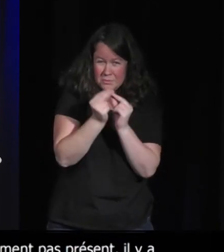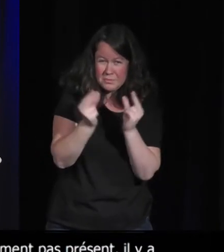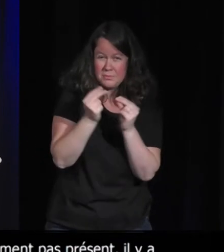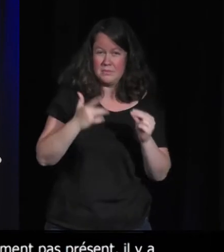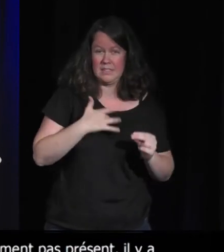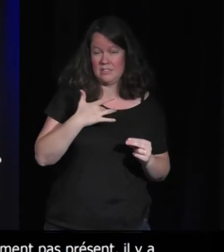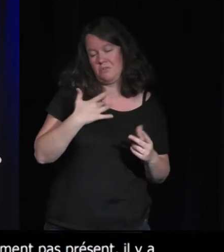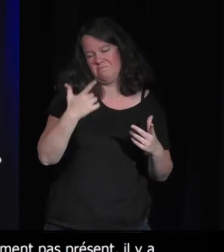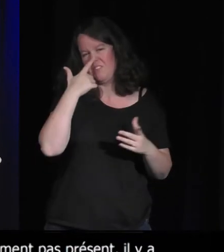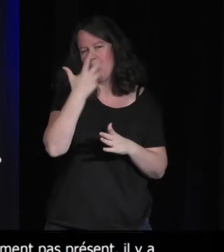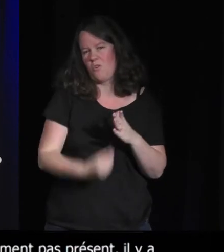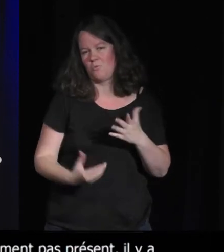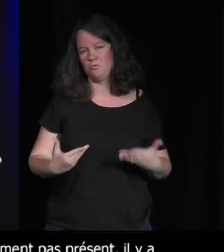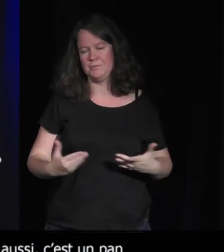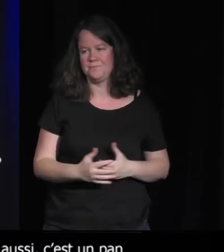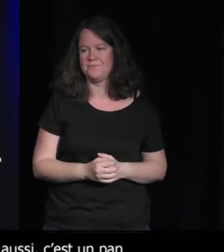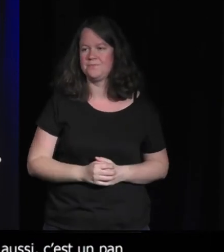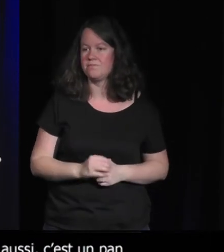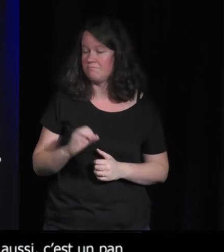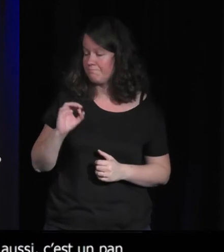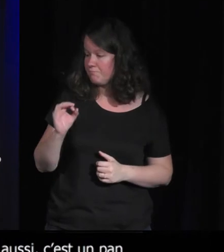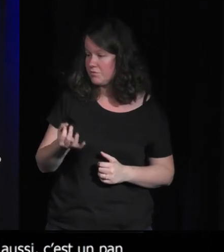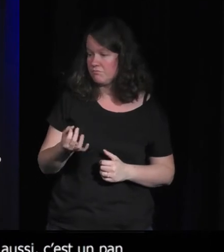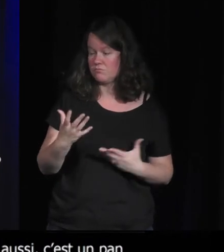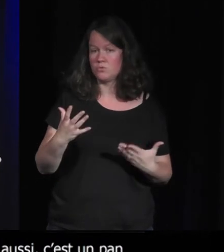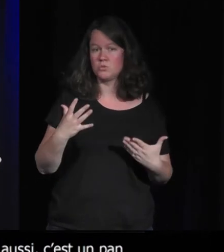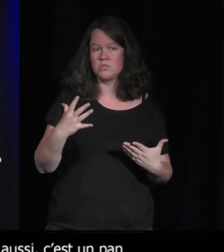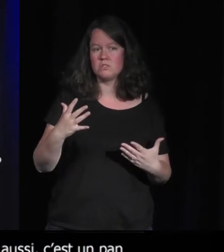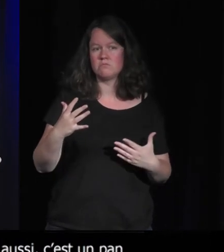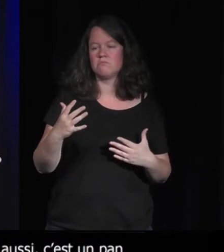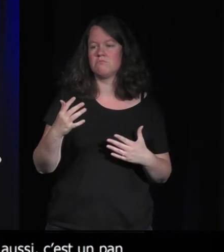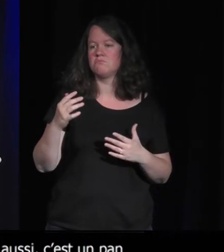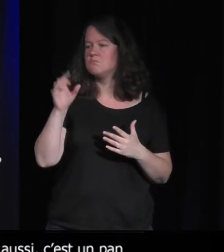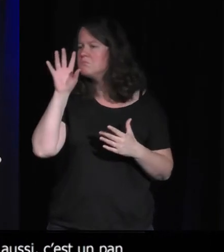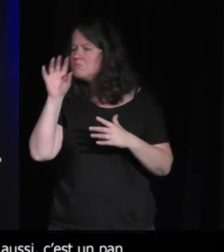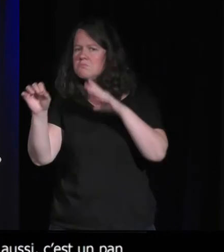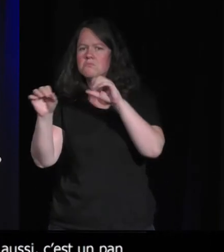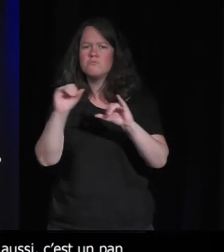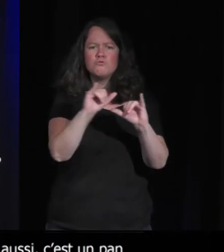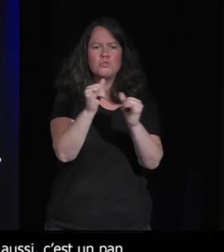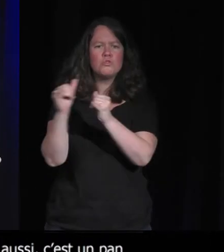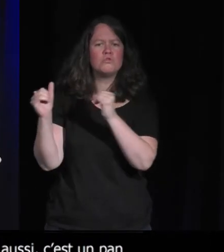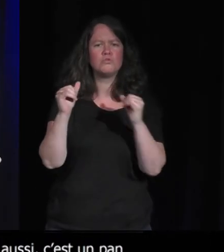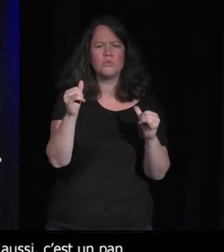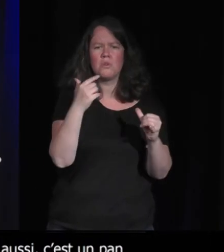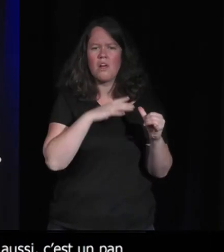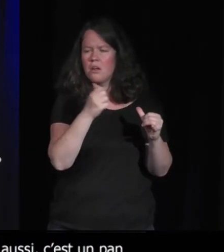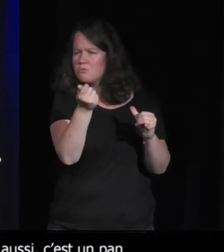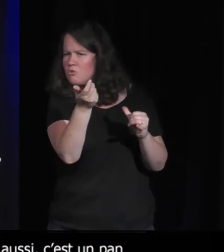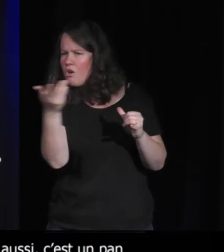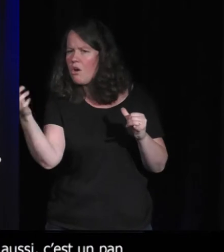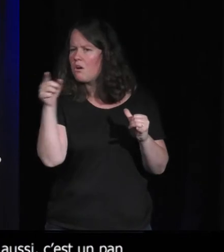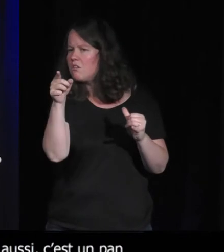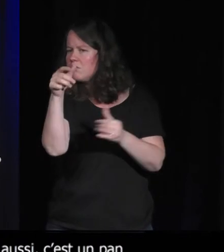Et c'est vrai qu'aujourd'hui, quand on regarde les quelques jeux qui tentent de mettre en scène ou de mettre en